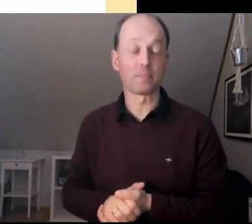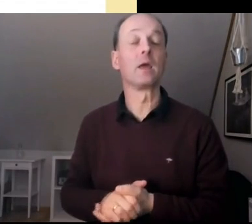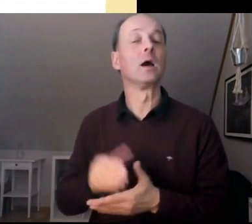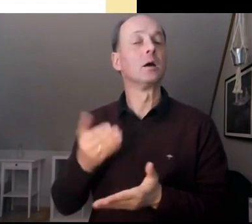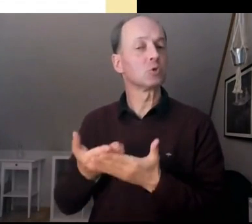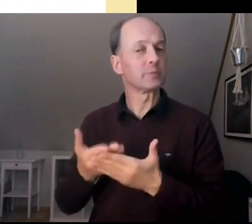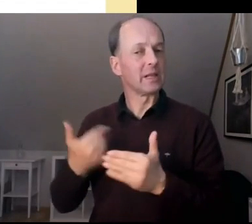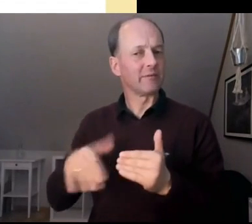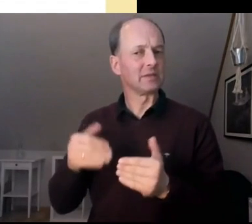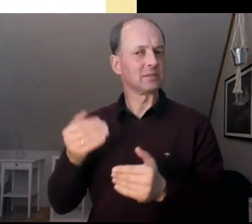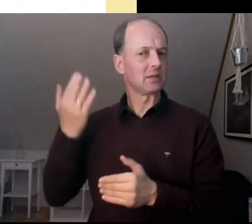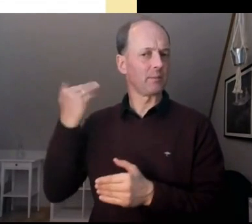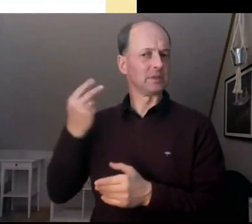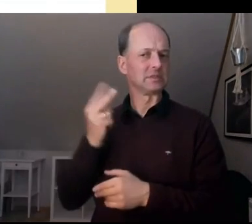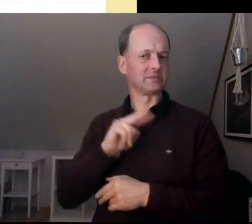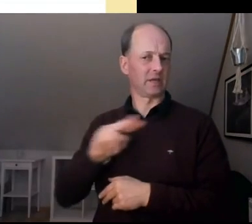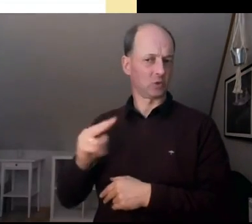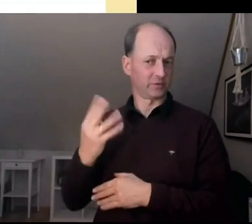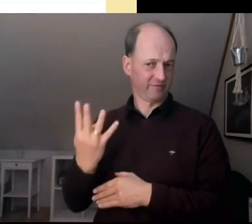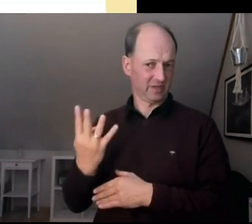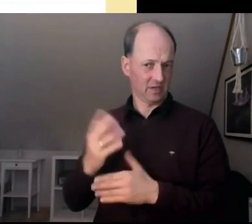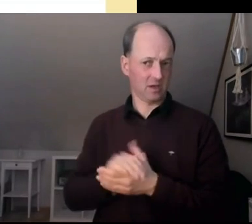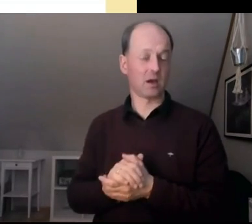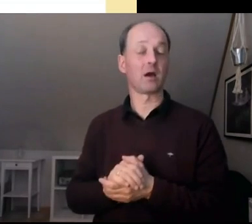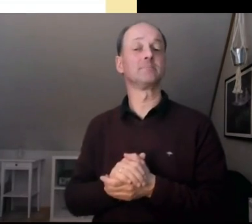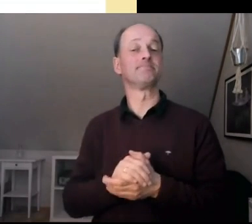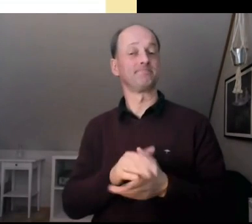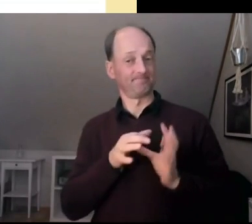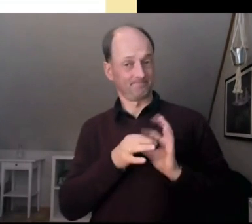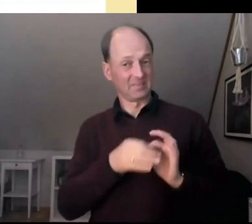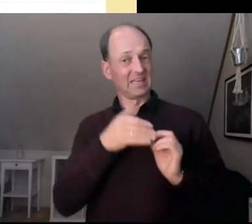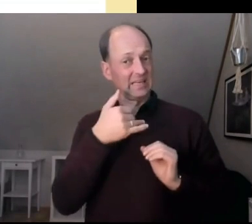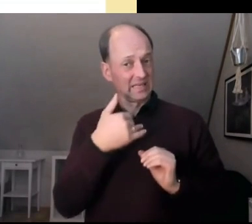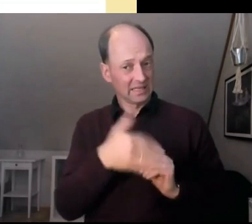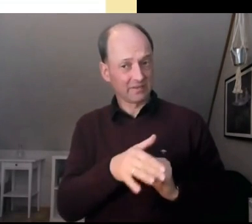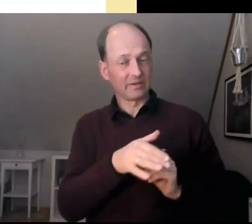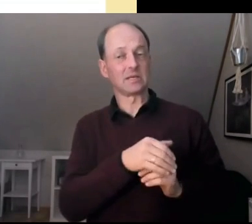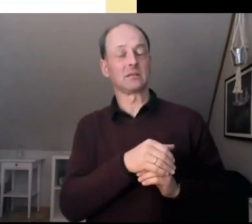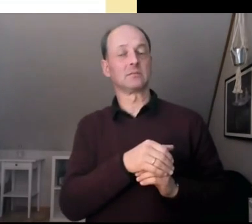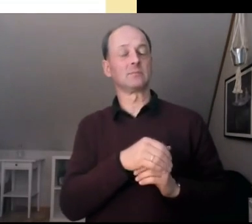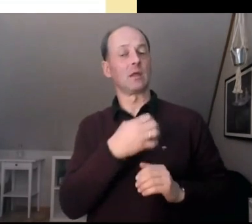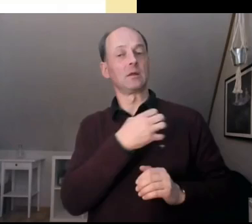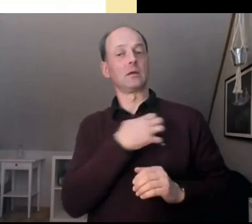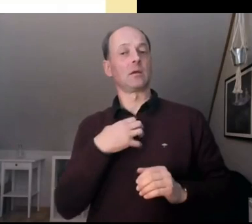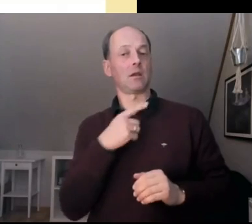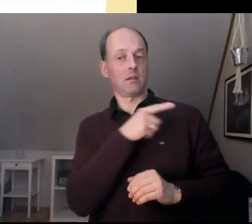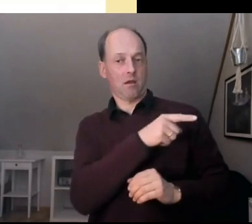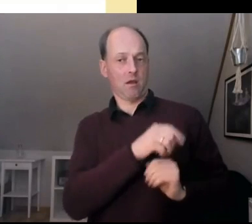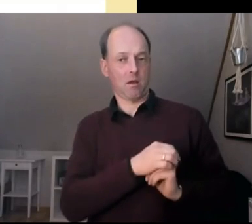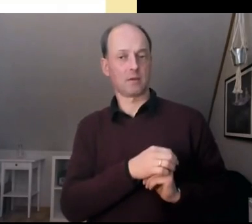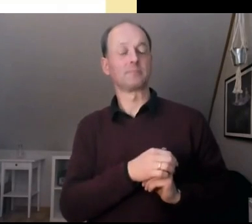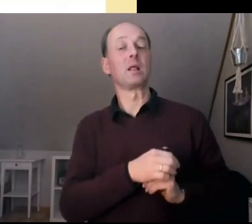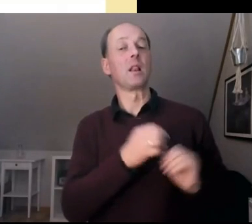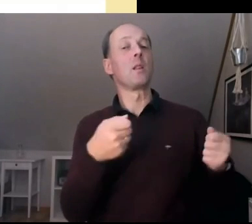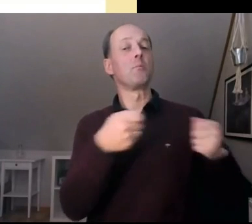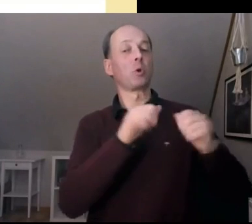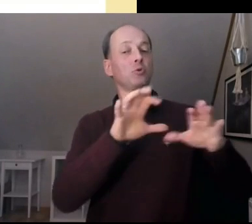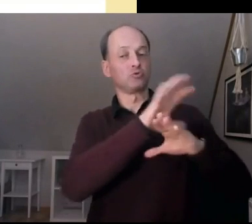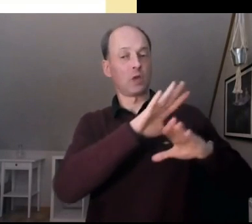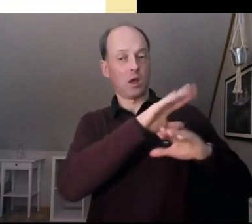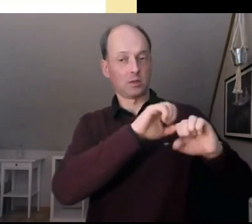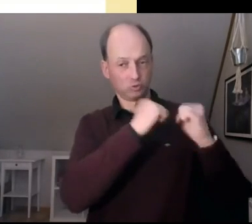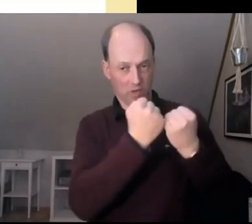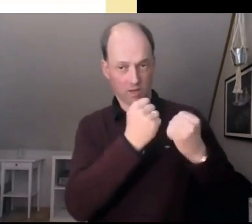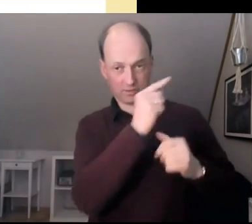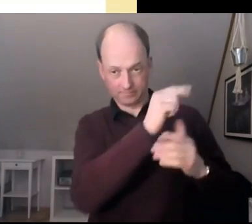sehr früh einen BürgerInnenrat zu einer Wahlrechtsreform in einem kanadischen Bundesstaat. Und da haben dann die Menschen das Ergebnis